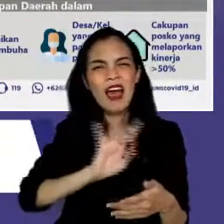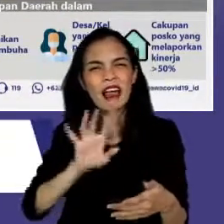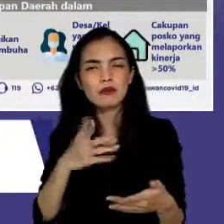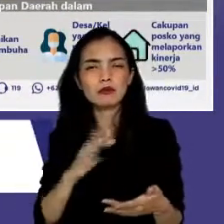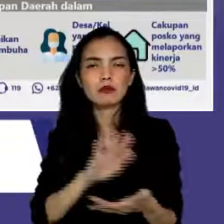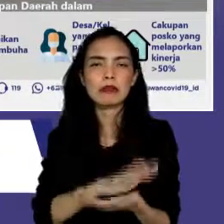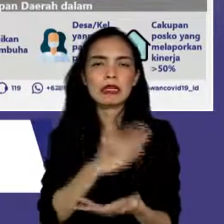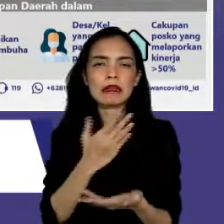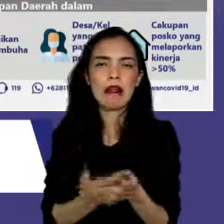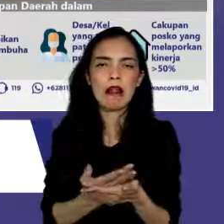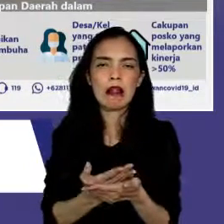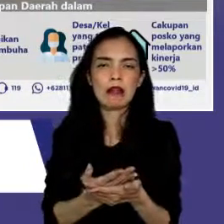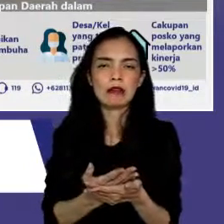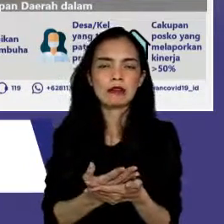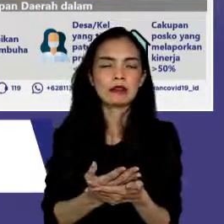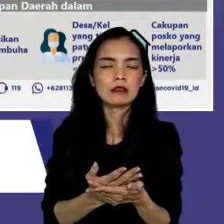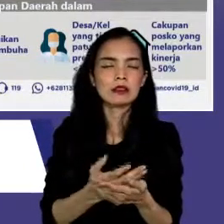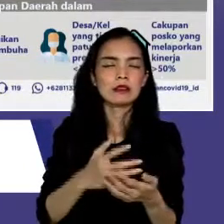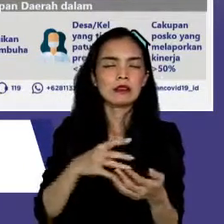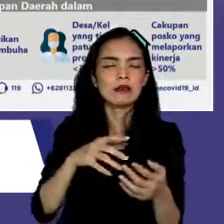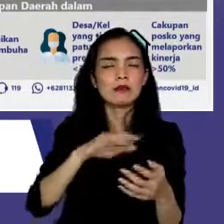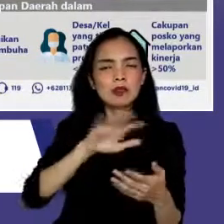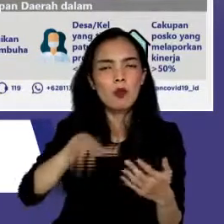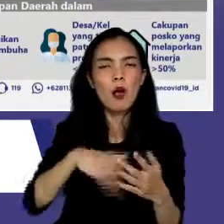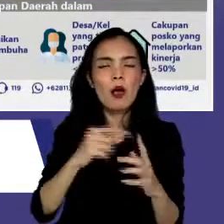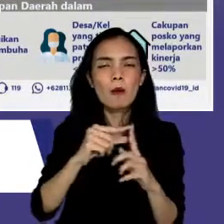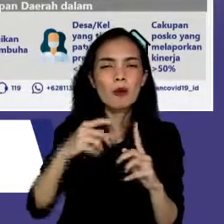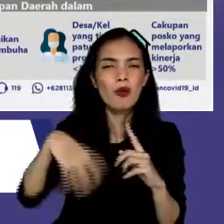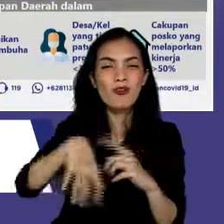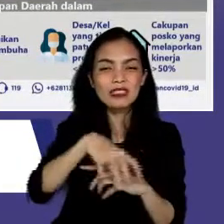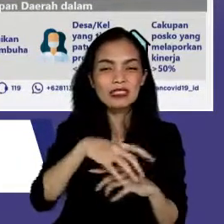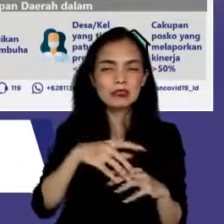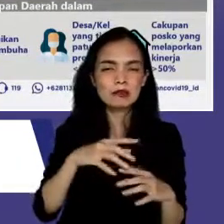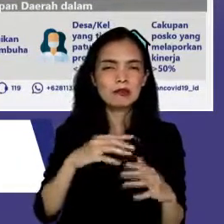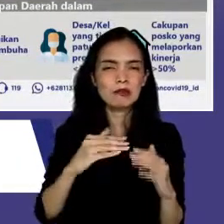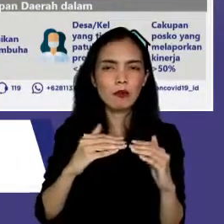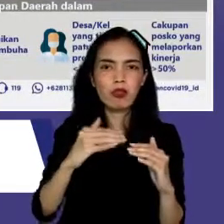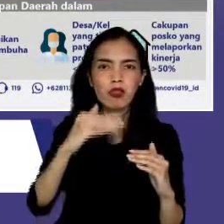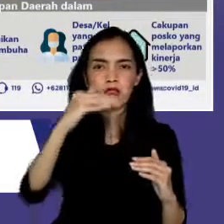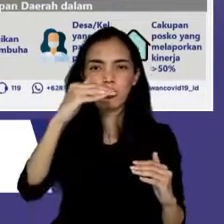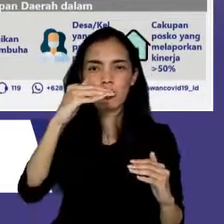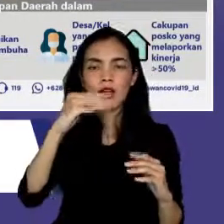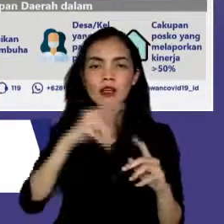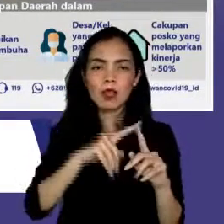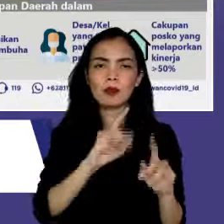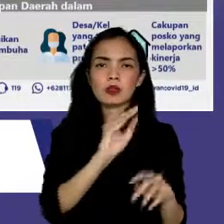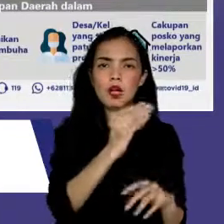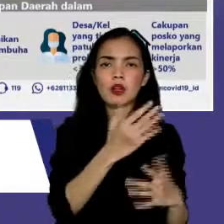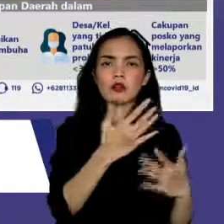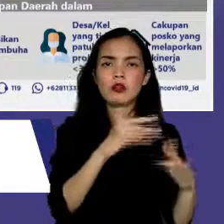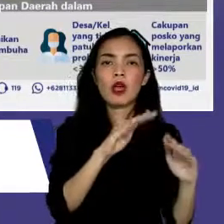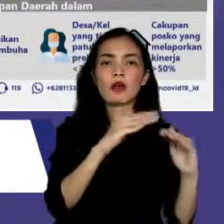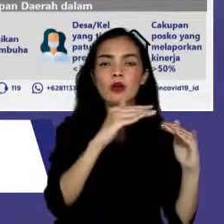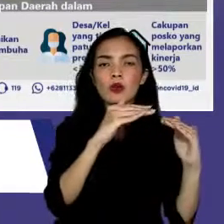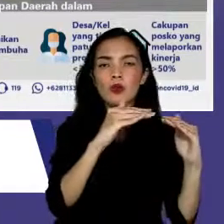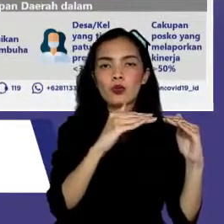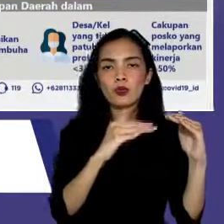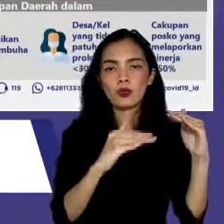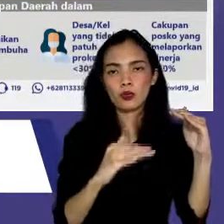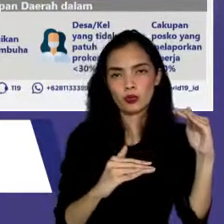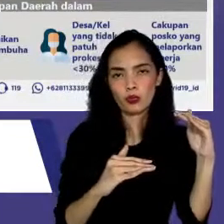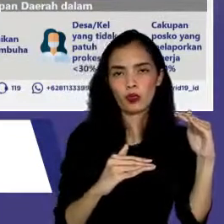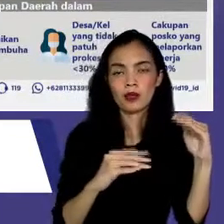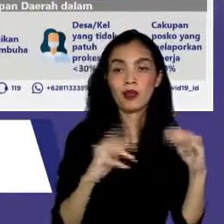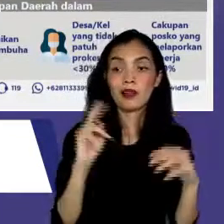Kematian pada hampir seluruh provinsi masih menunjukkan tren peningkatan, kecuali DKI Jakarta. DKI